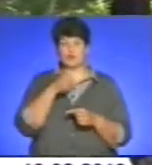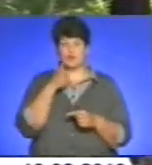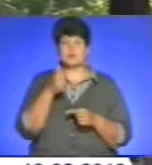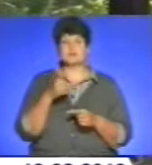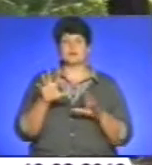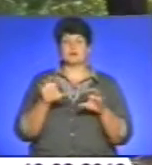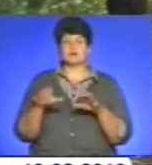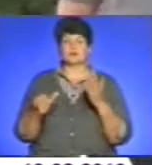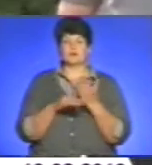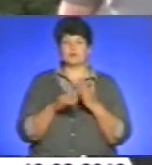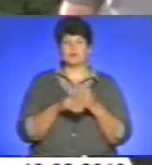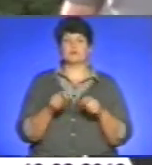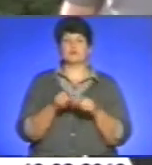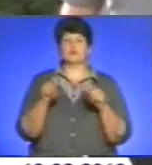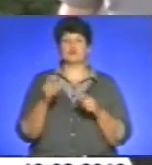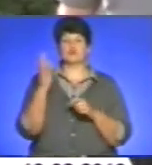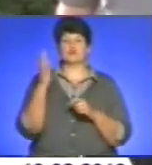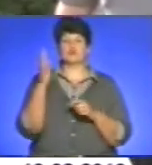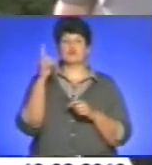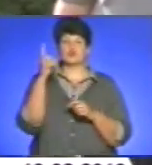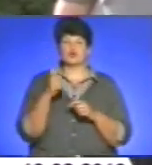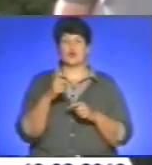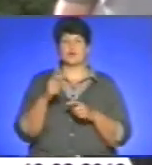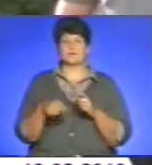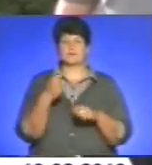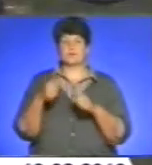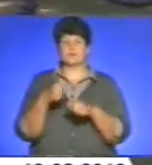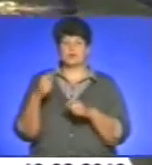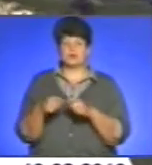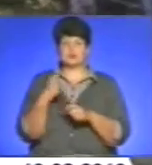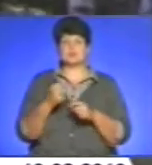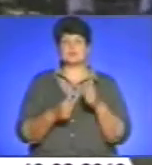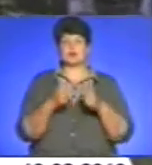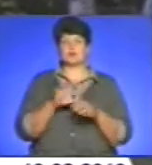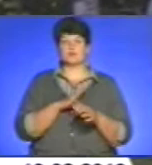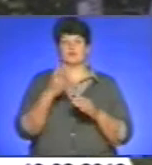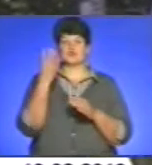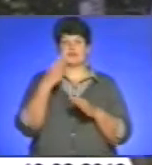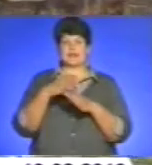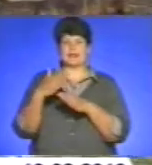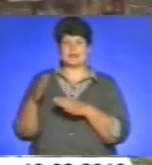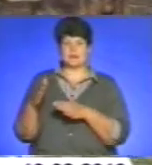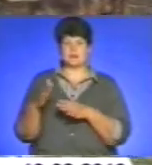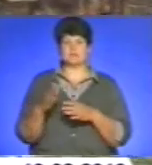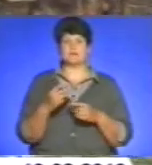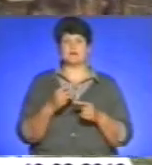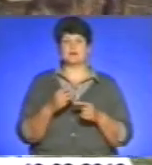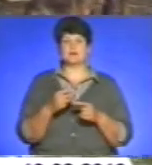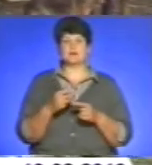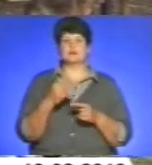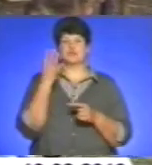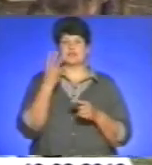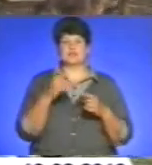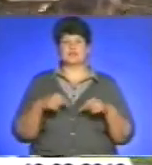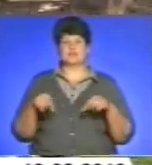допомогли розкрити понад сотню злочинів. Змагання серед кінологів проходили у чотири етапи протягом двох днів. В даних змаганнях є чотири